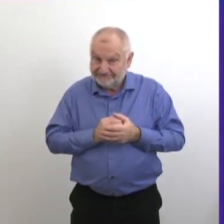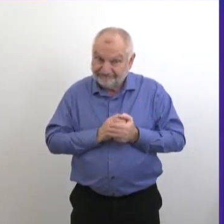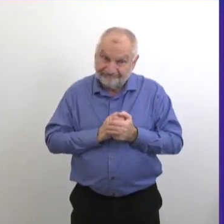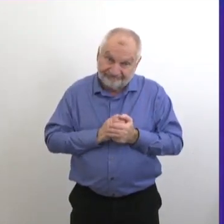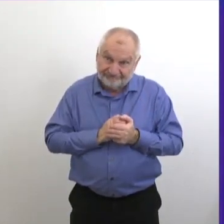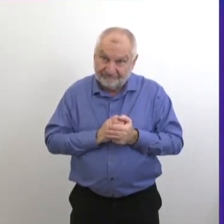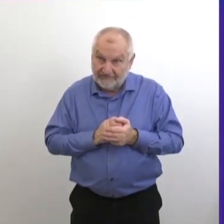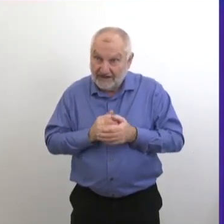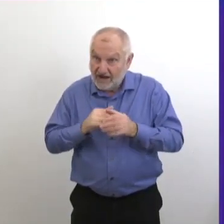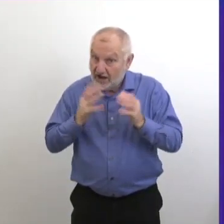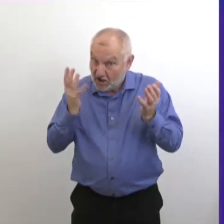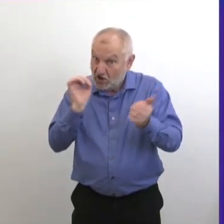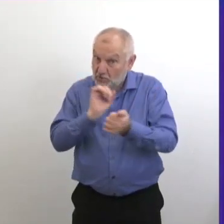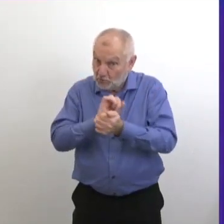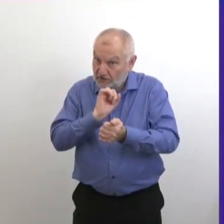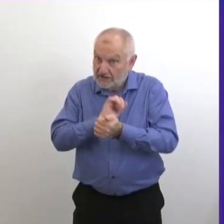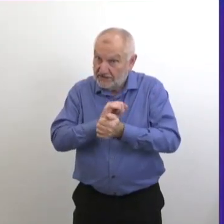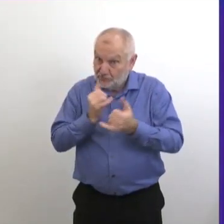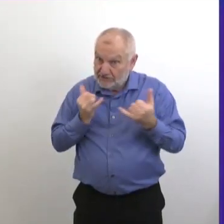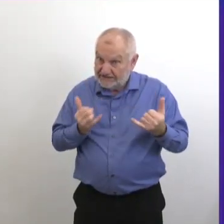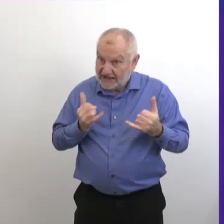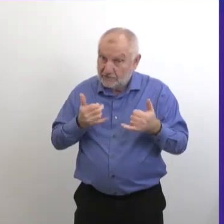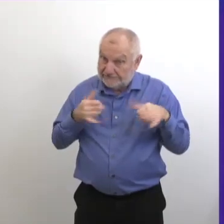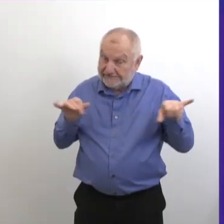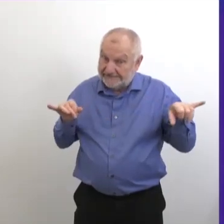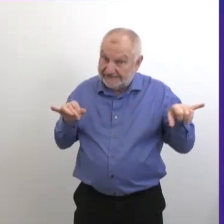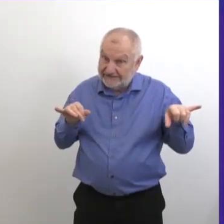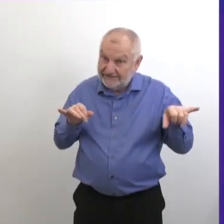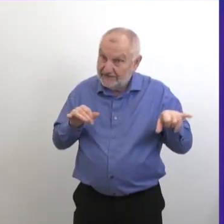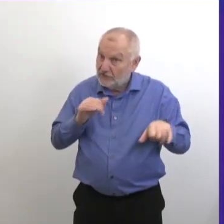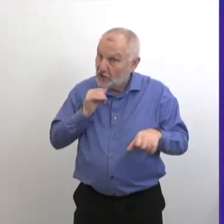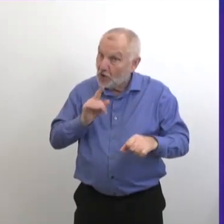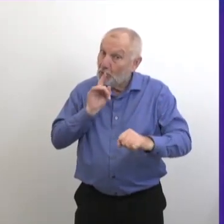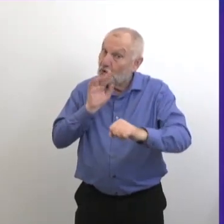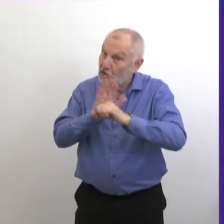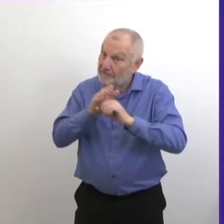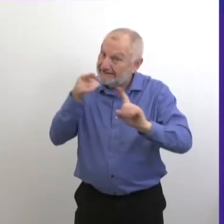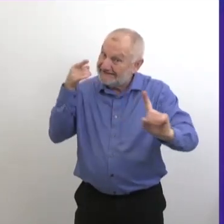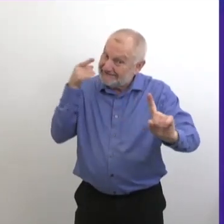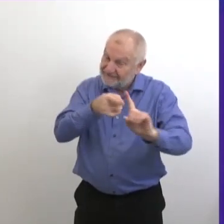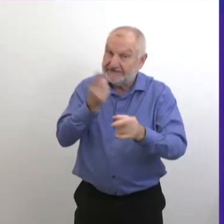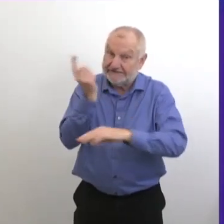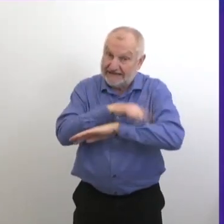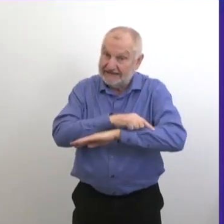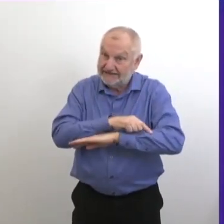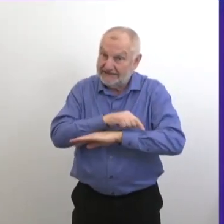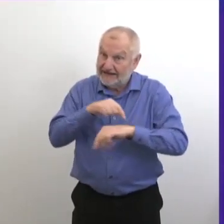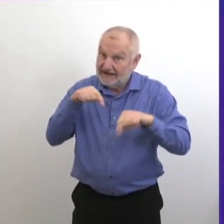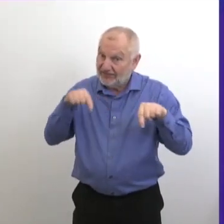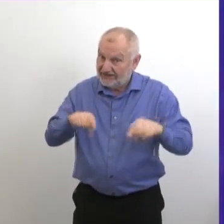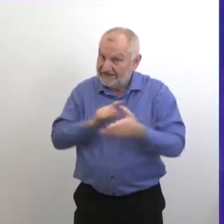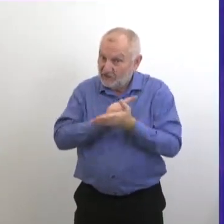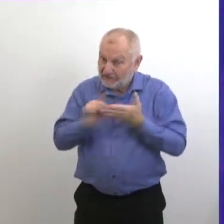Il y a beaucoup de travail qui tentent d'être fait là-dessus, alors je ne veux pas m'engager avec une date, mais ça va être cette semaine.